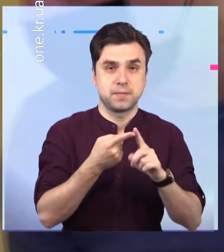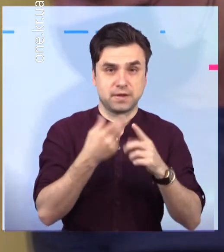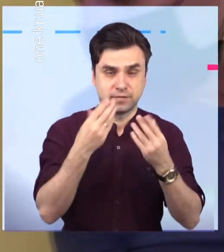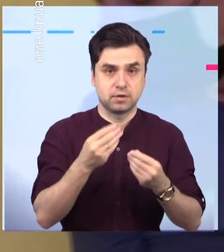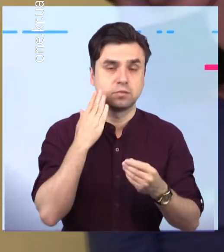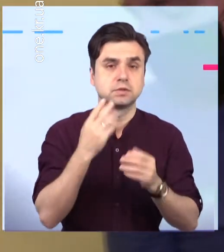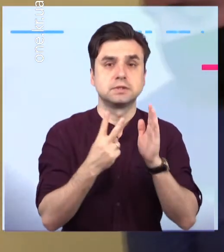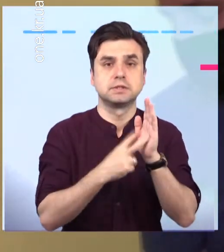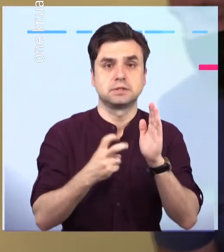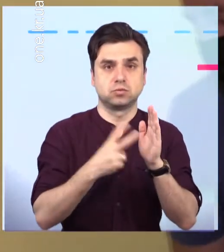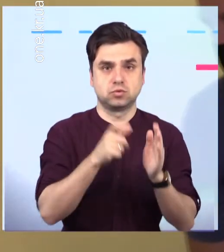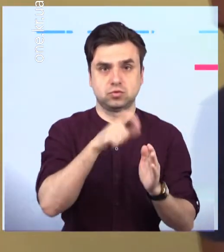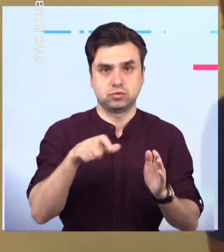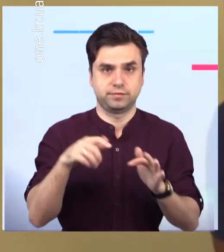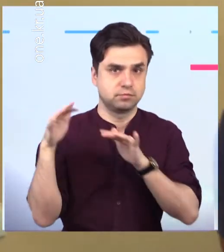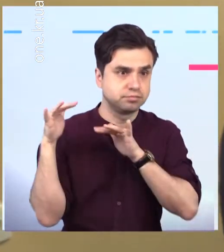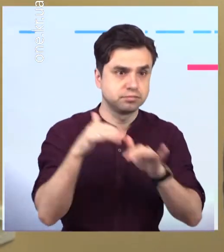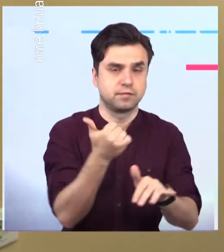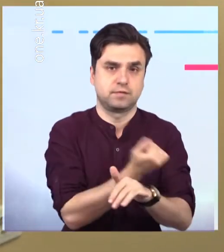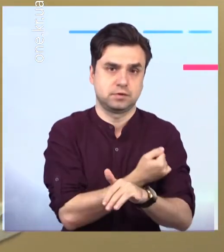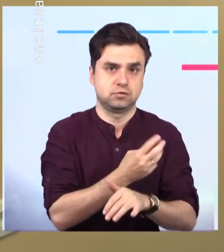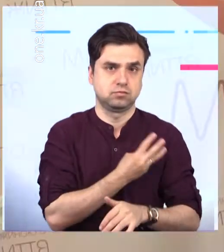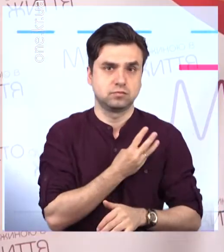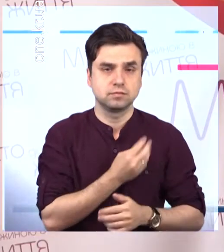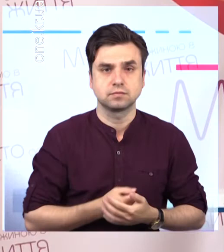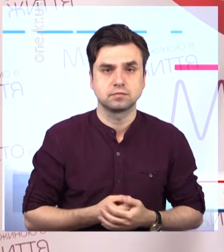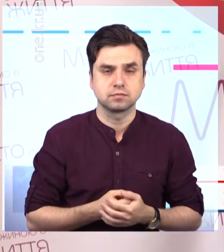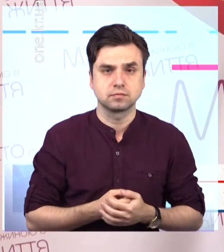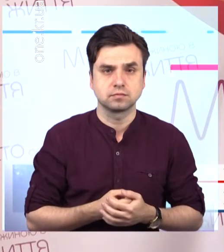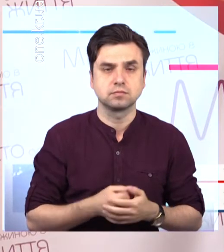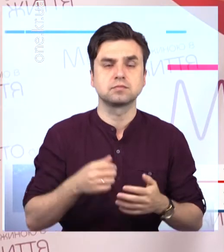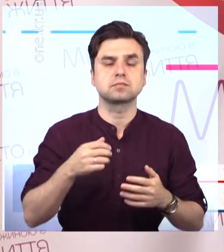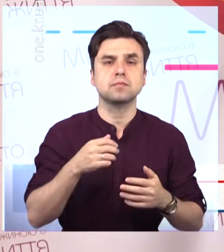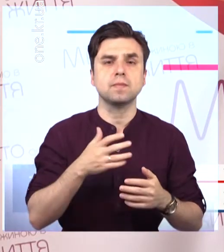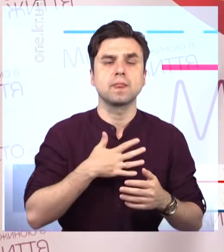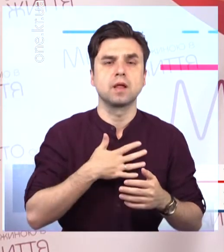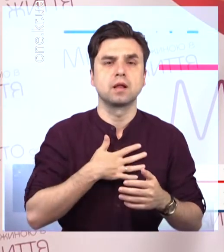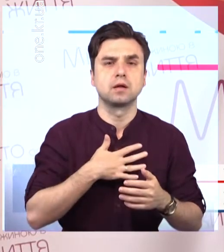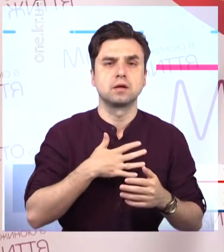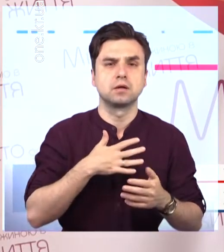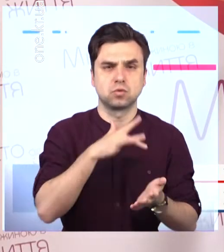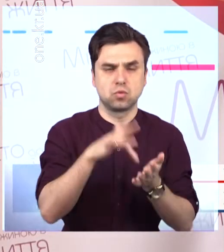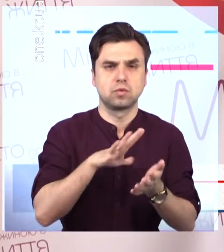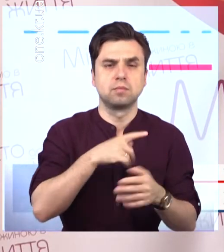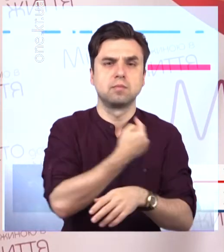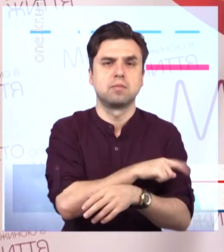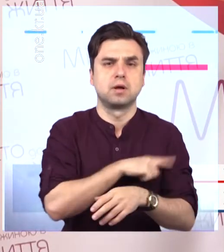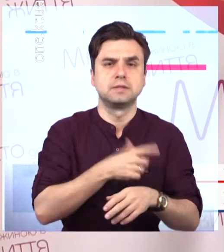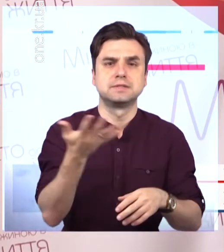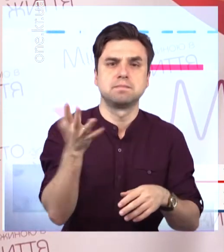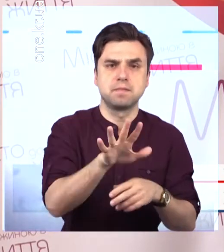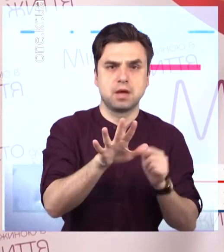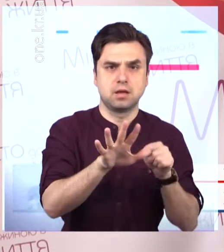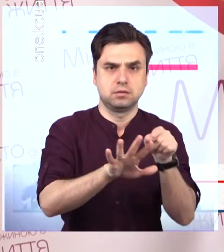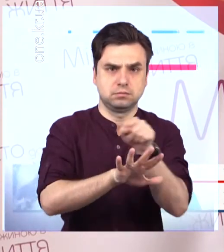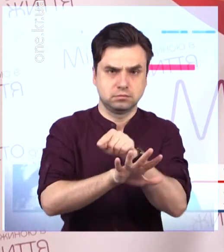700 бажаючих. Под коронавірус у нас було задействовано 11 больниц, в тому числе 1900 коек. Пять больниц, 3, 5,